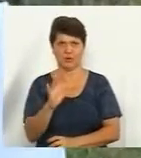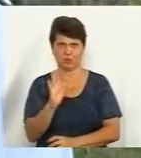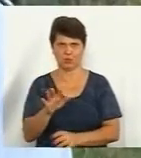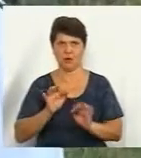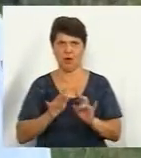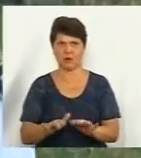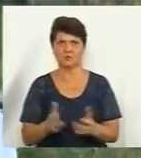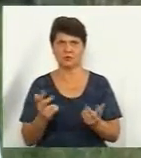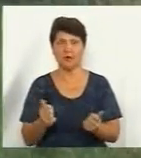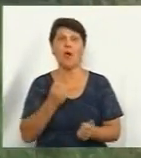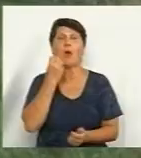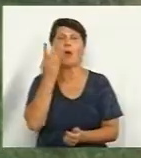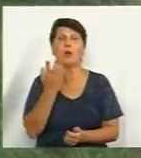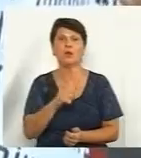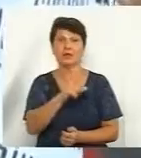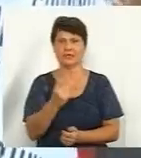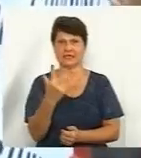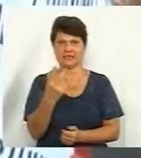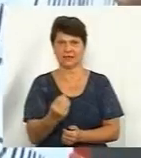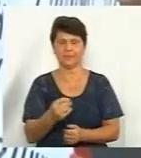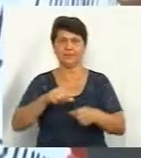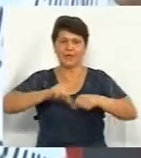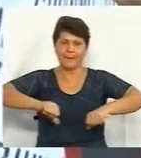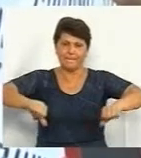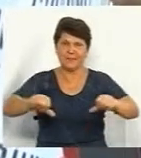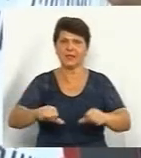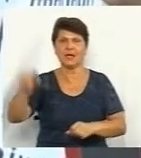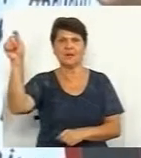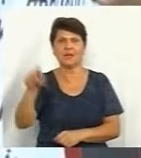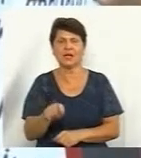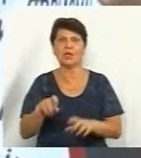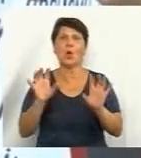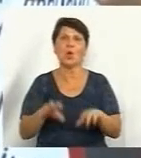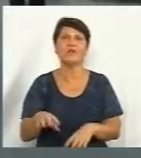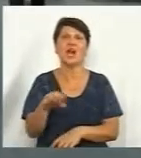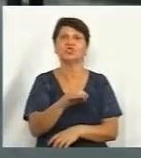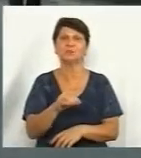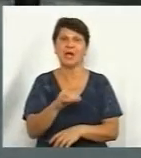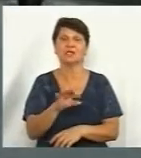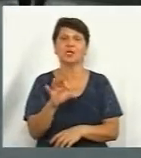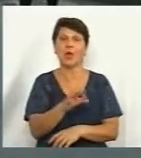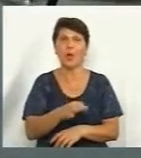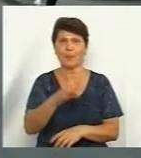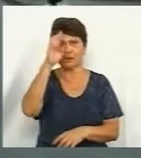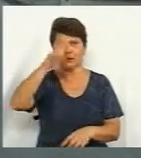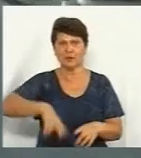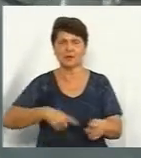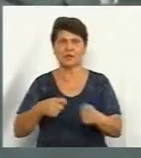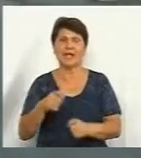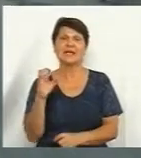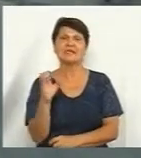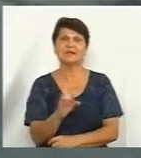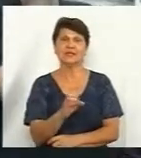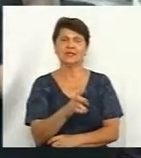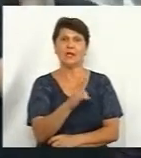попереджали. А коли попереджали? За три дні. На пікет приїхав голова Жмеренської райдержадміністрації Святослав Ніколайчук. Він закликав